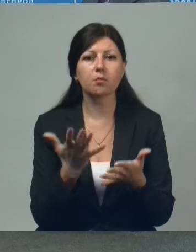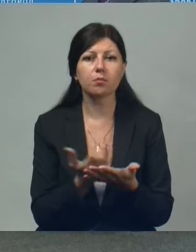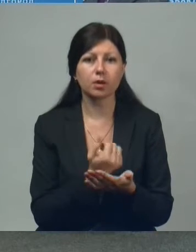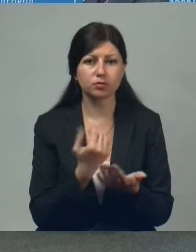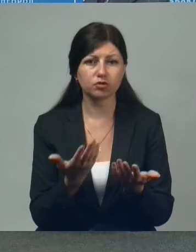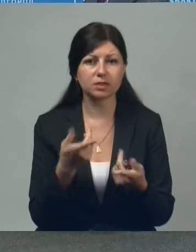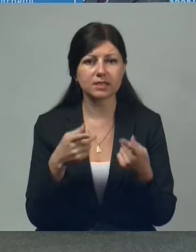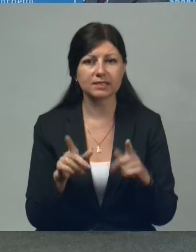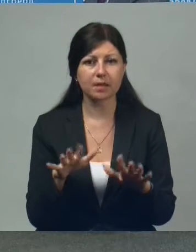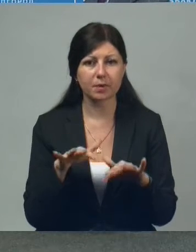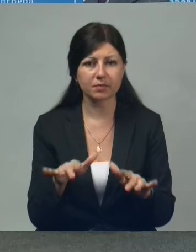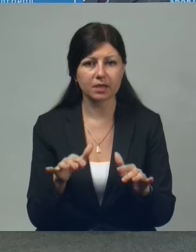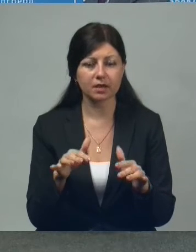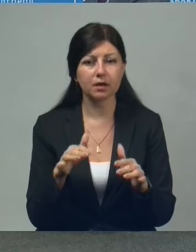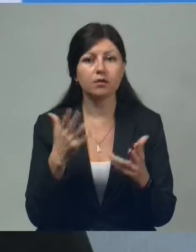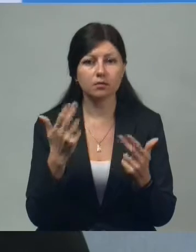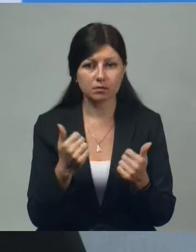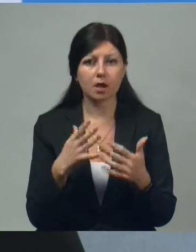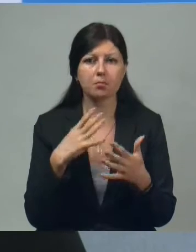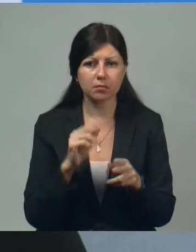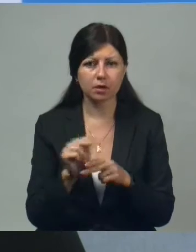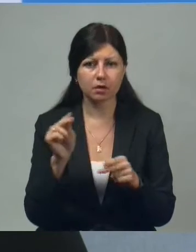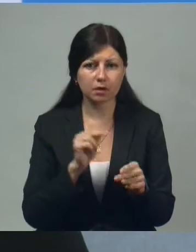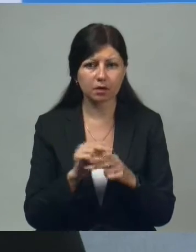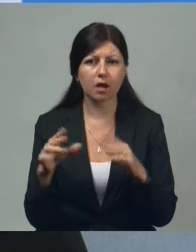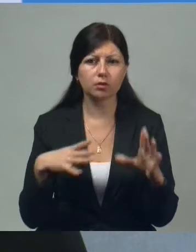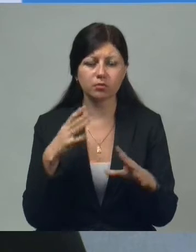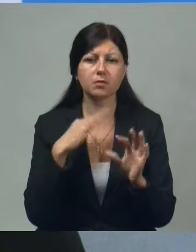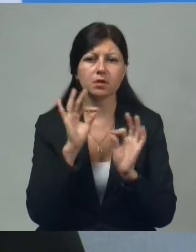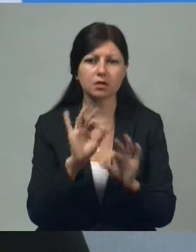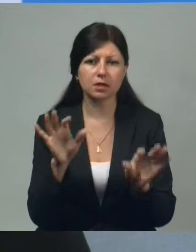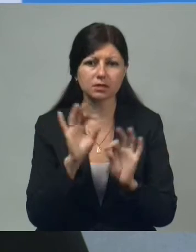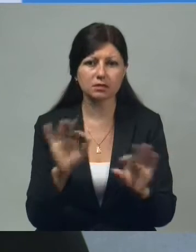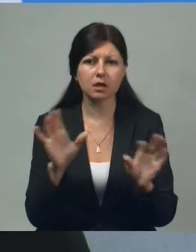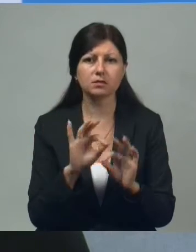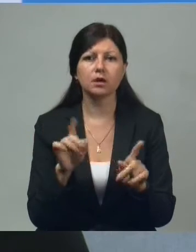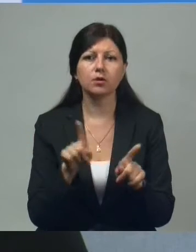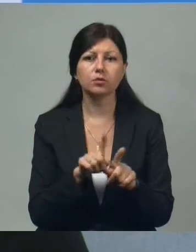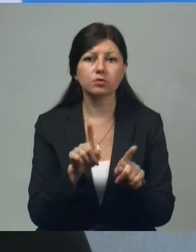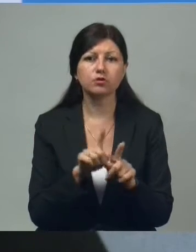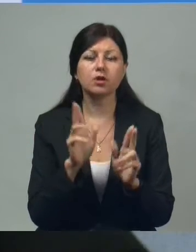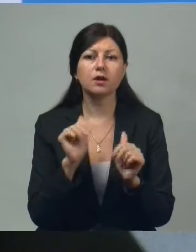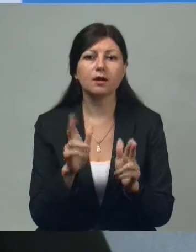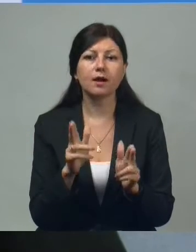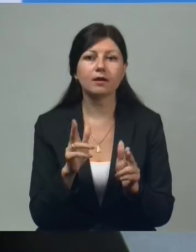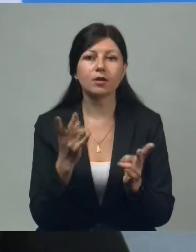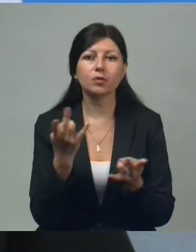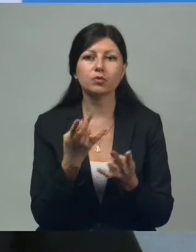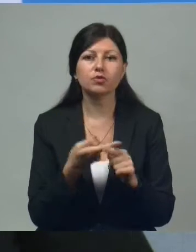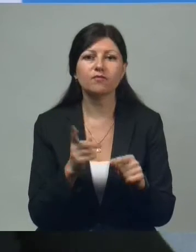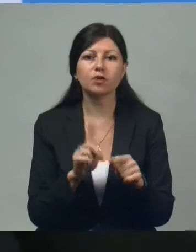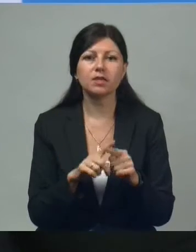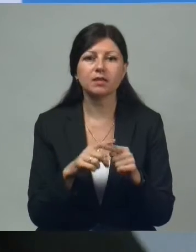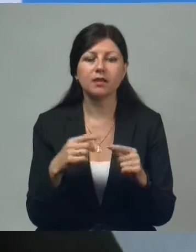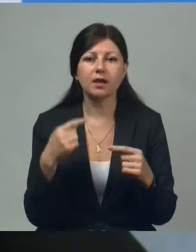на самом деле? Безусловно, мы готовили, безусловно, мы рассказывали, в том числе, каким образом сбрасывать вот это